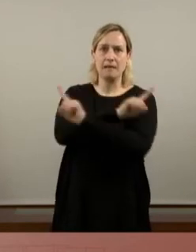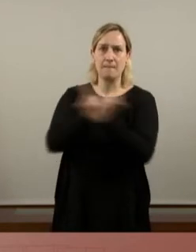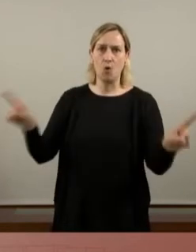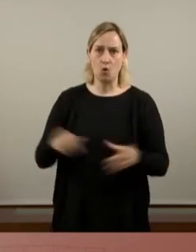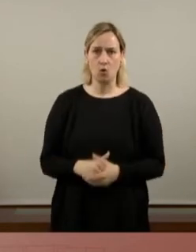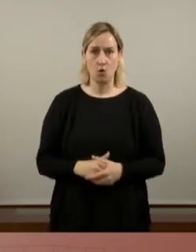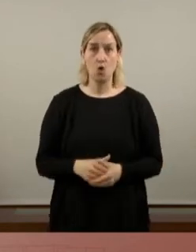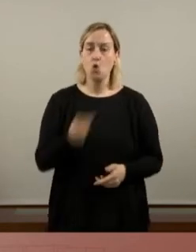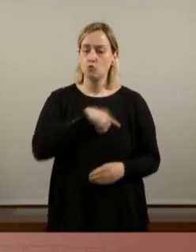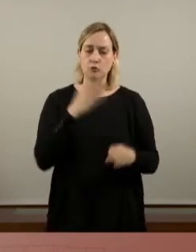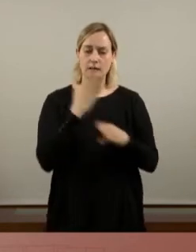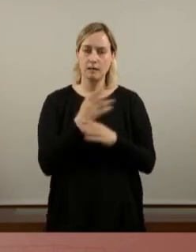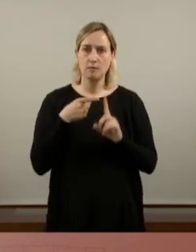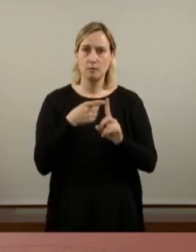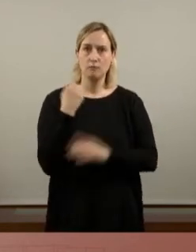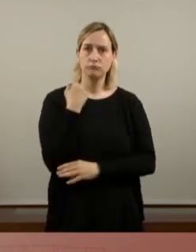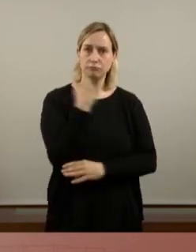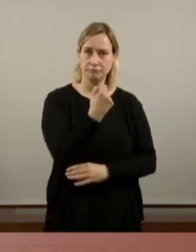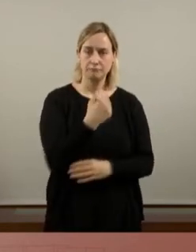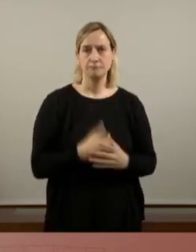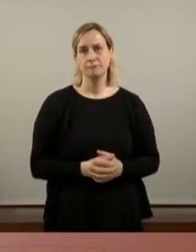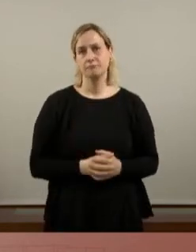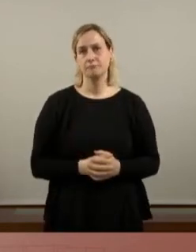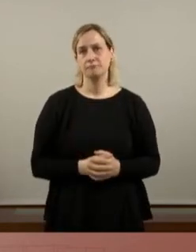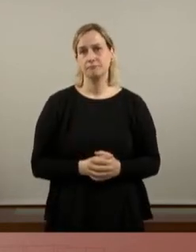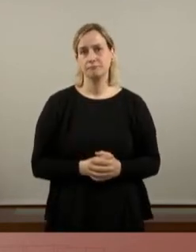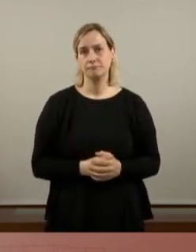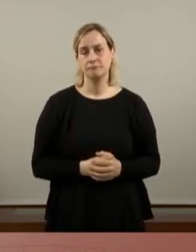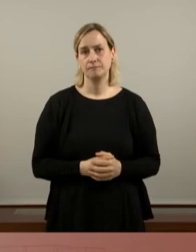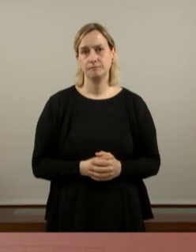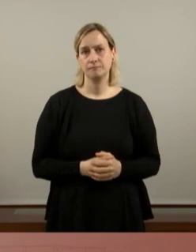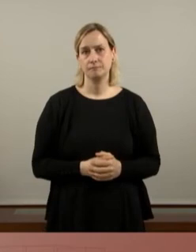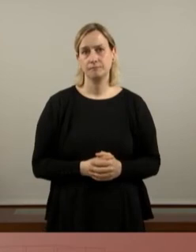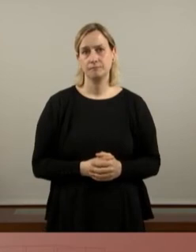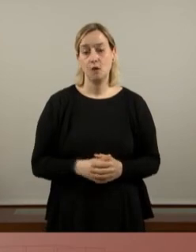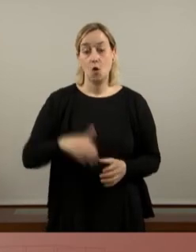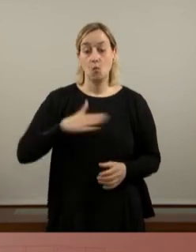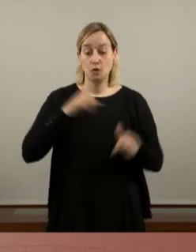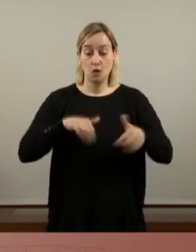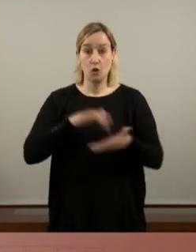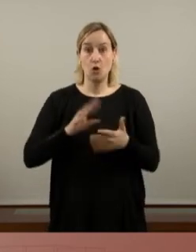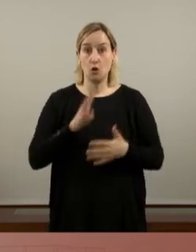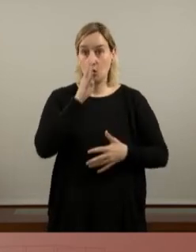I nosaltres serem sempre al seu costat. Aquesta pot ser la legislatura d'un nou embat amb l'Estat.